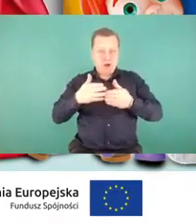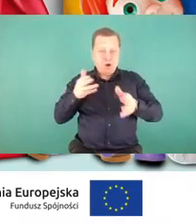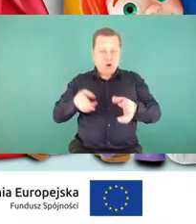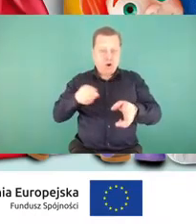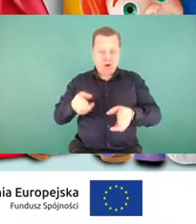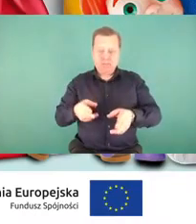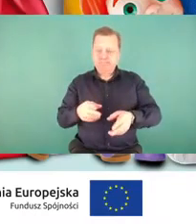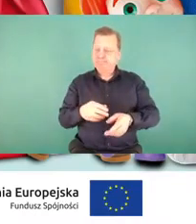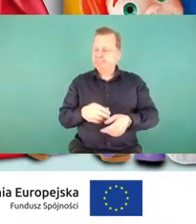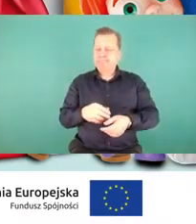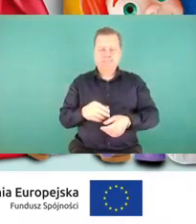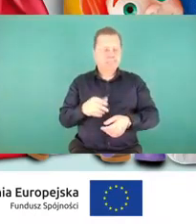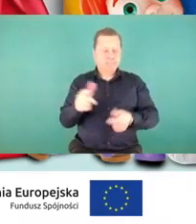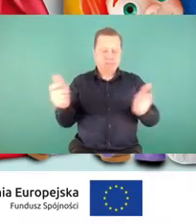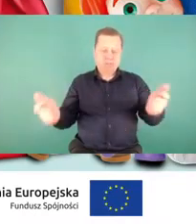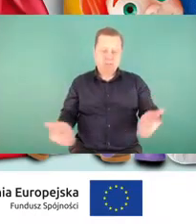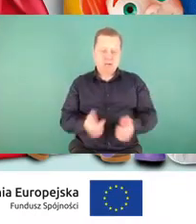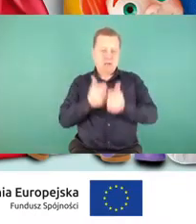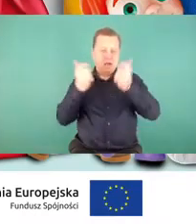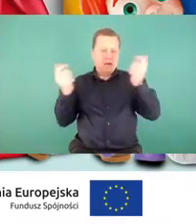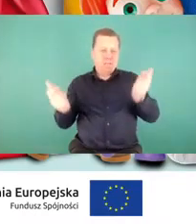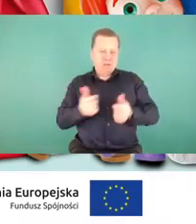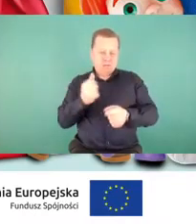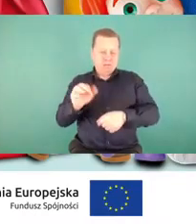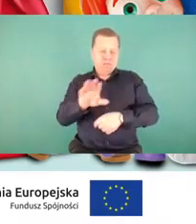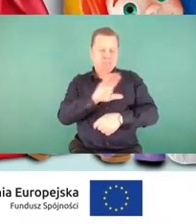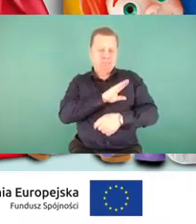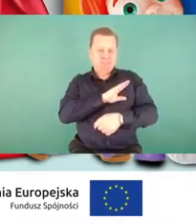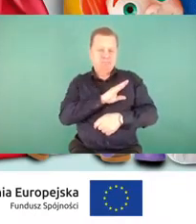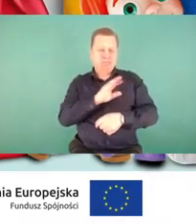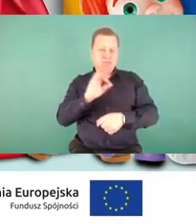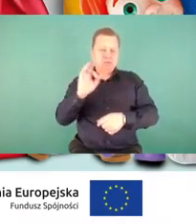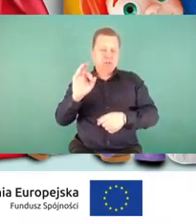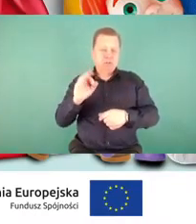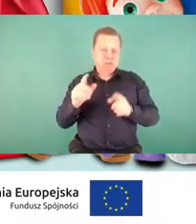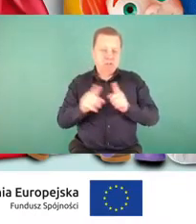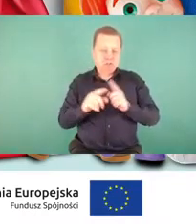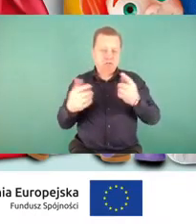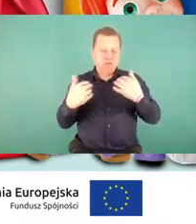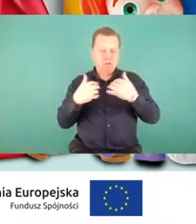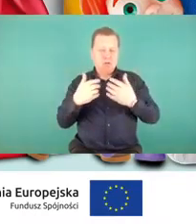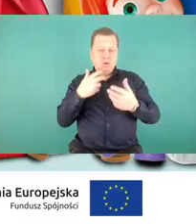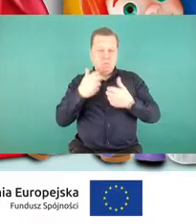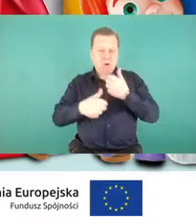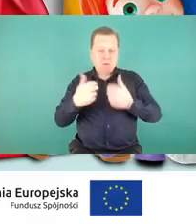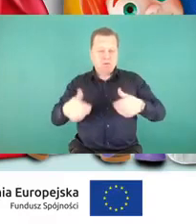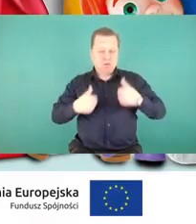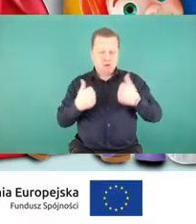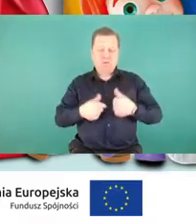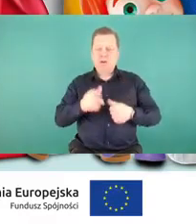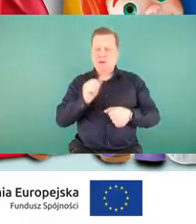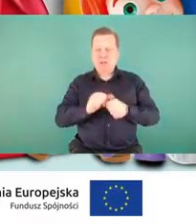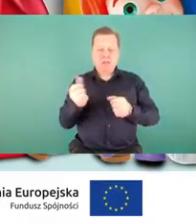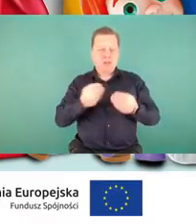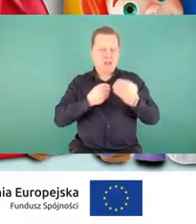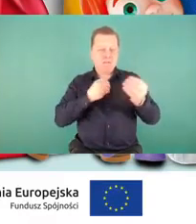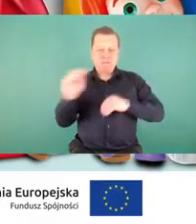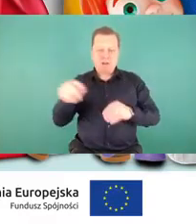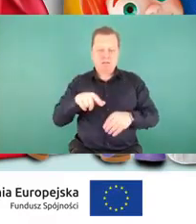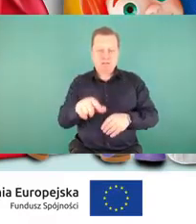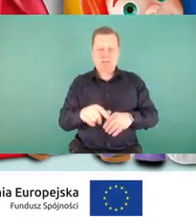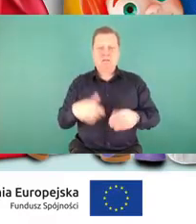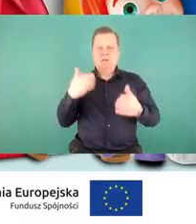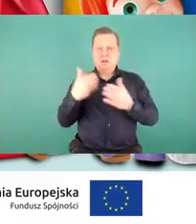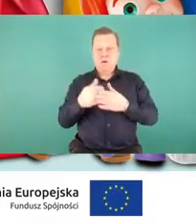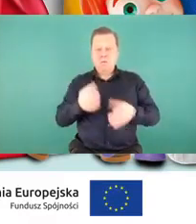zagrożenie bezpieczeństwa i utraty życia i zdrowia jest najwyższe. Dlatego też działania związane nie tylko z edukacją, poprawą, przebudową,